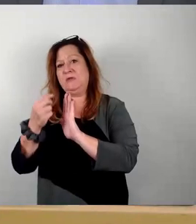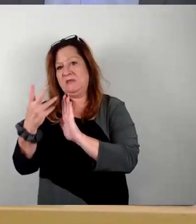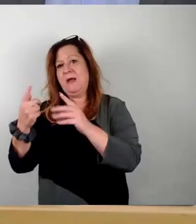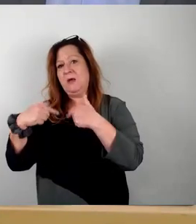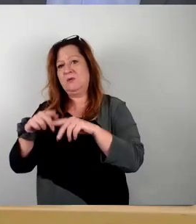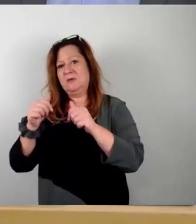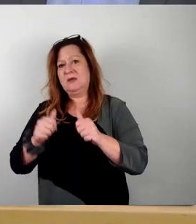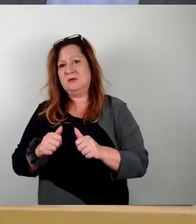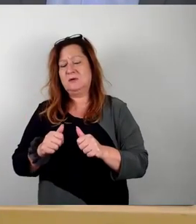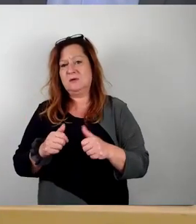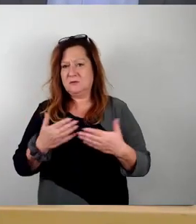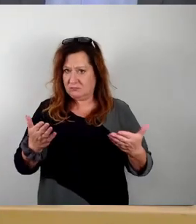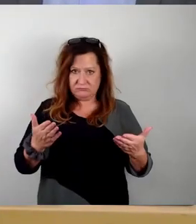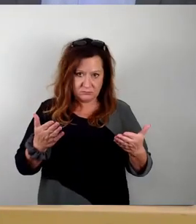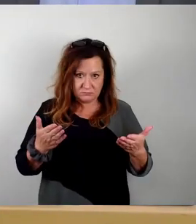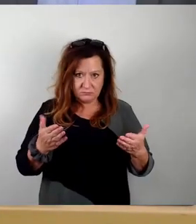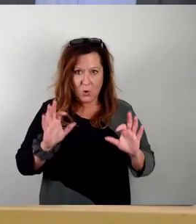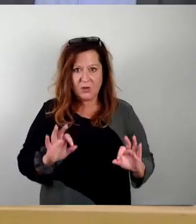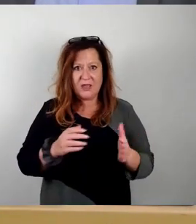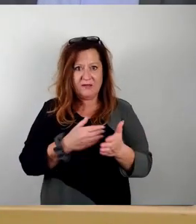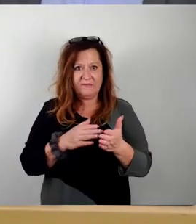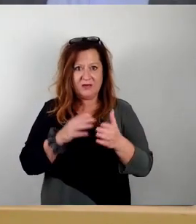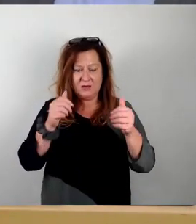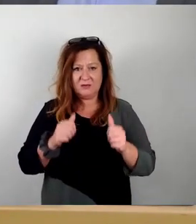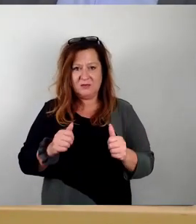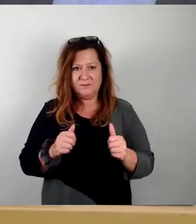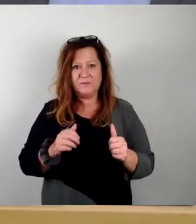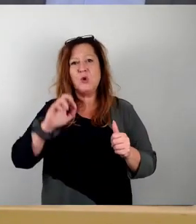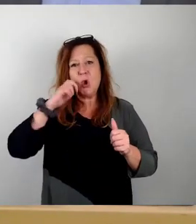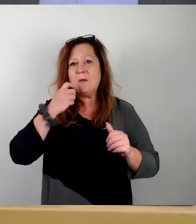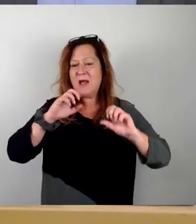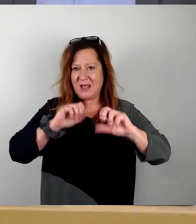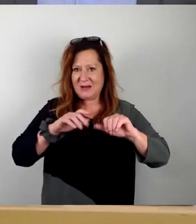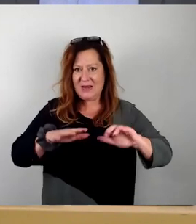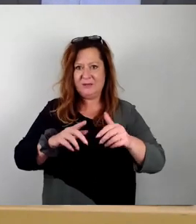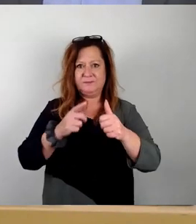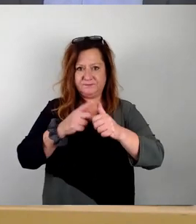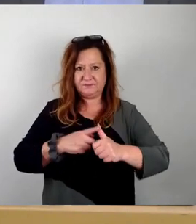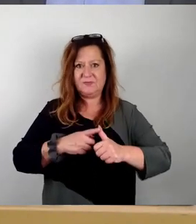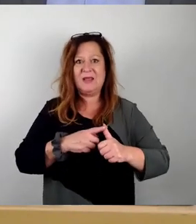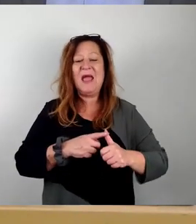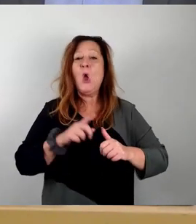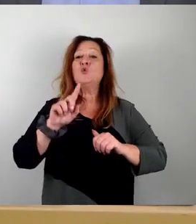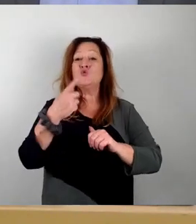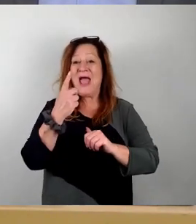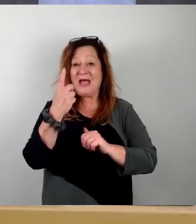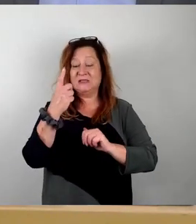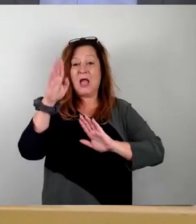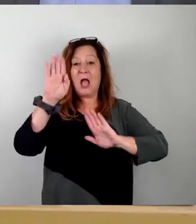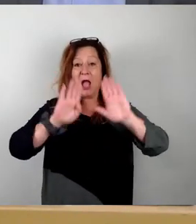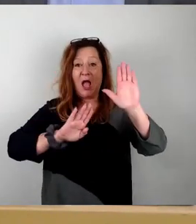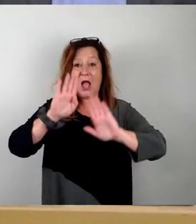So, weitere noch Anträge, dann noch einmal zur Erläuterung. Also, zunächst stimme ich darüber ab, ob